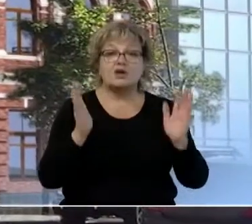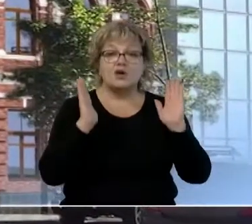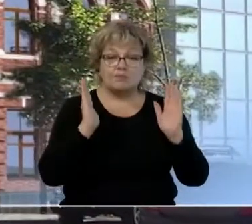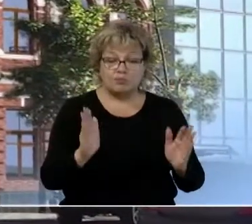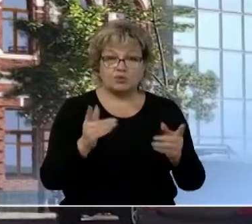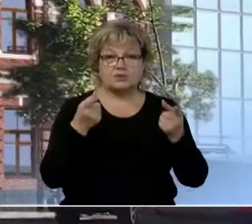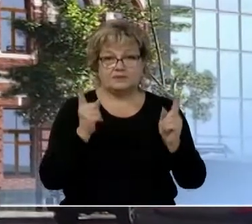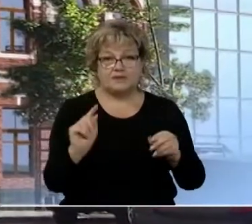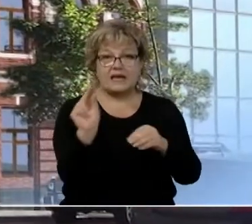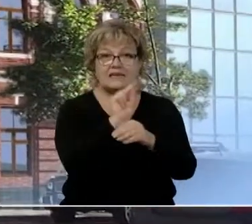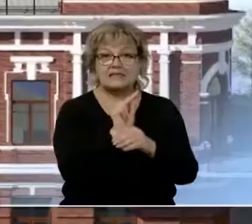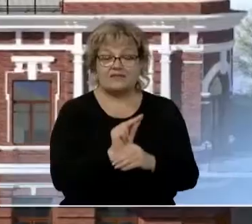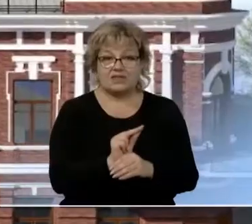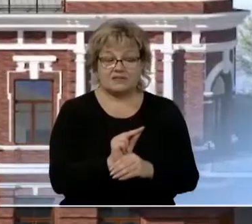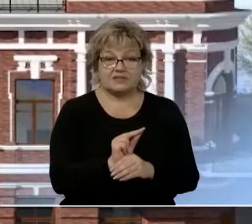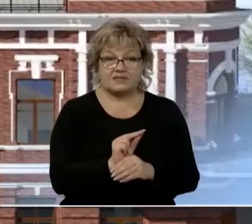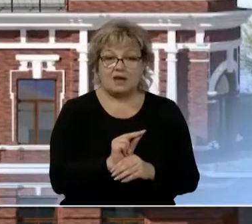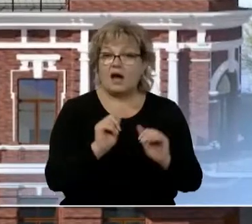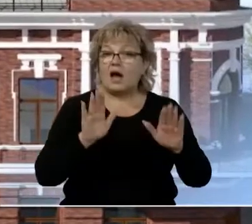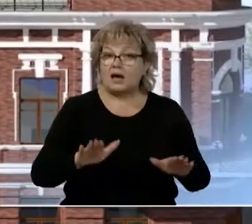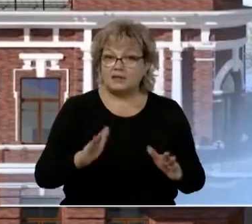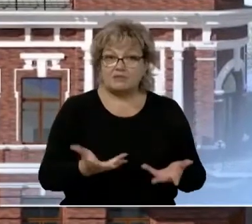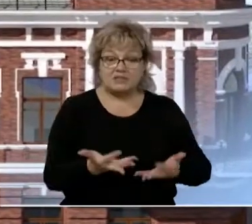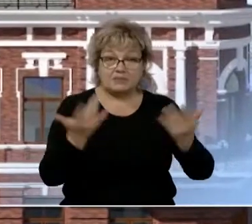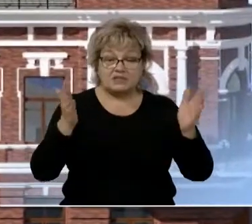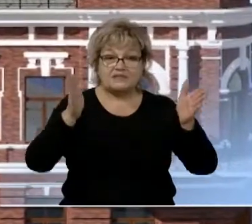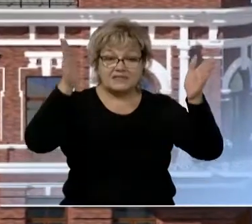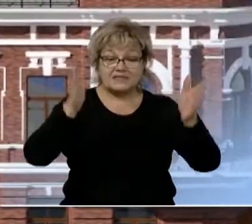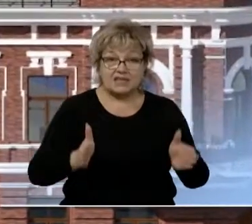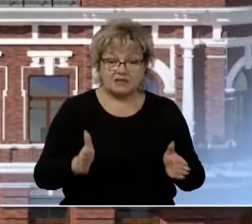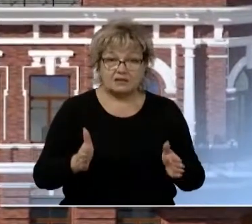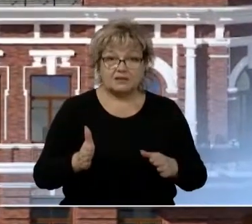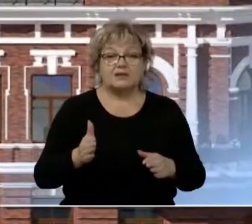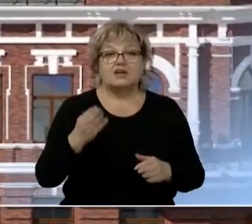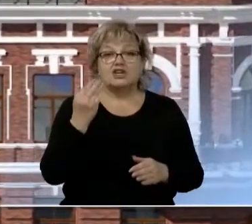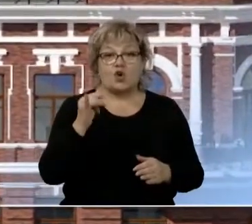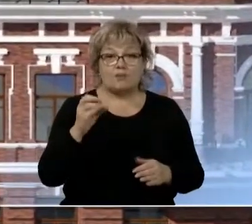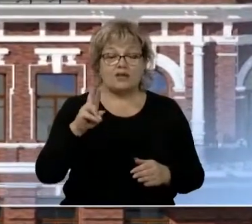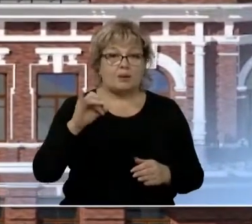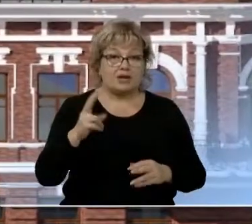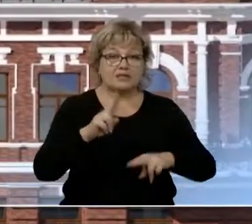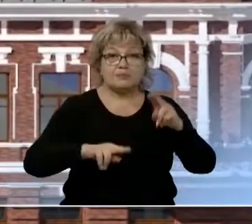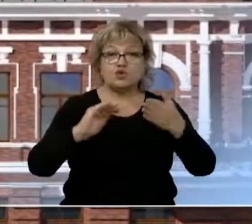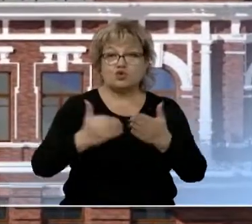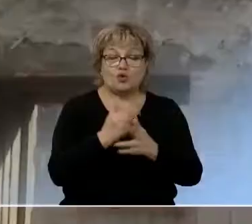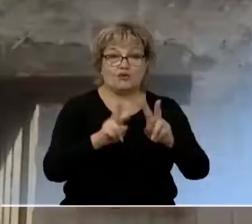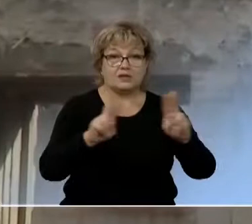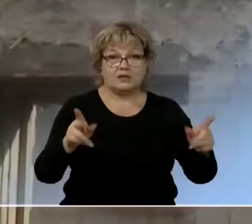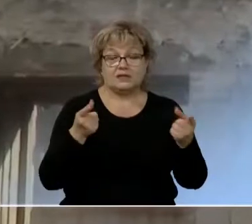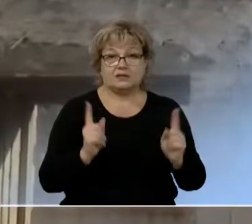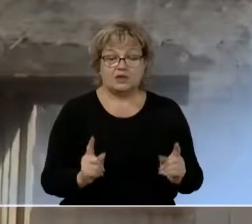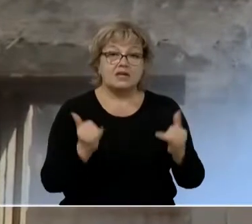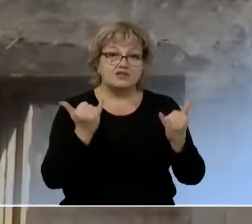достоверно реставрироваться. А на месте демонтированных стен по братскому шаумяна построят новое, идентичное оригиналу.